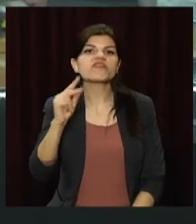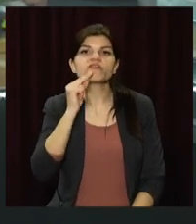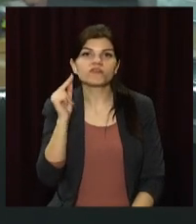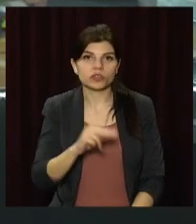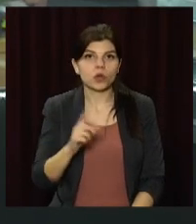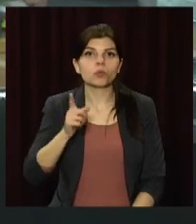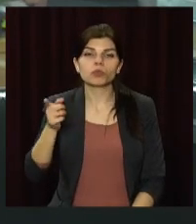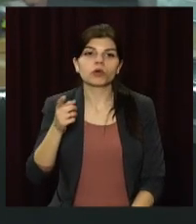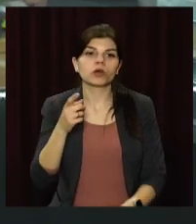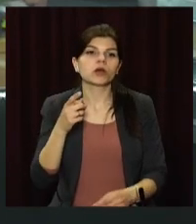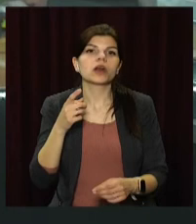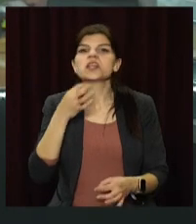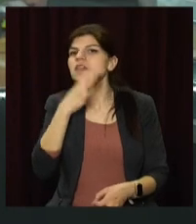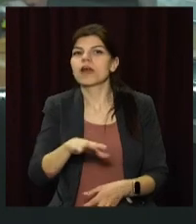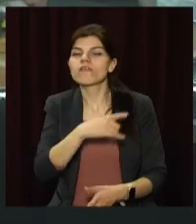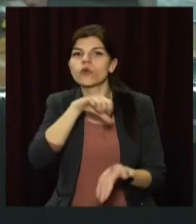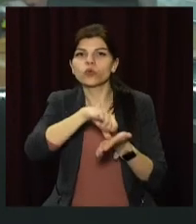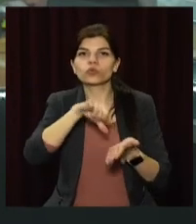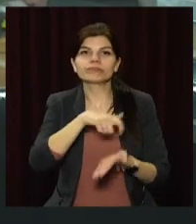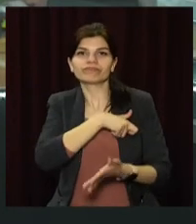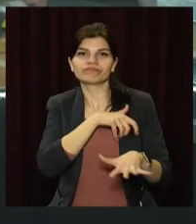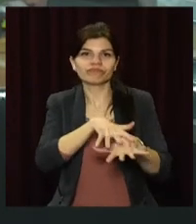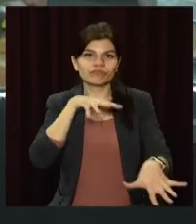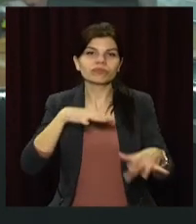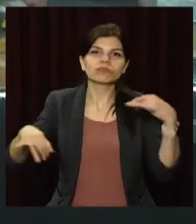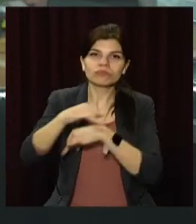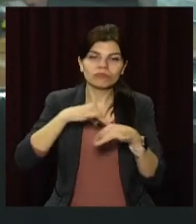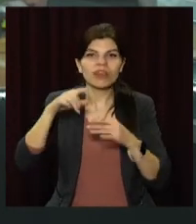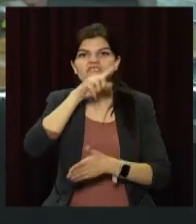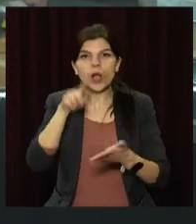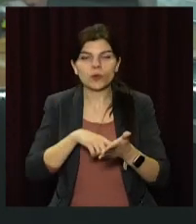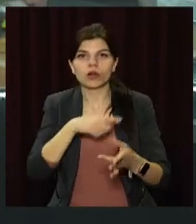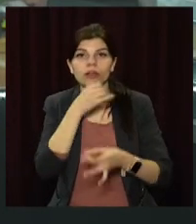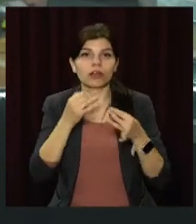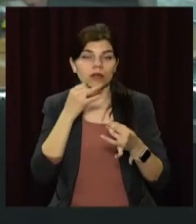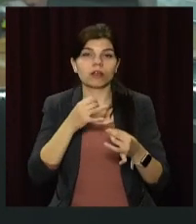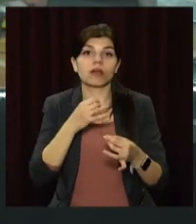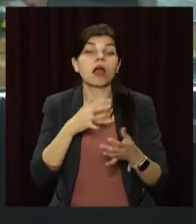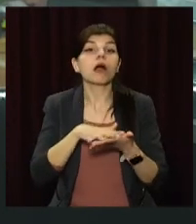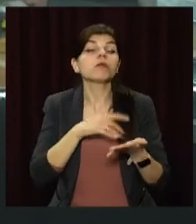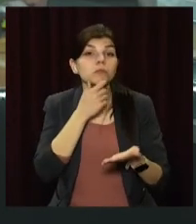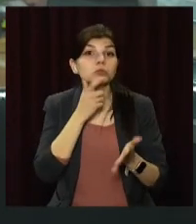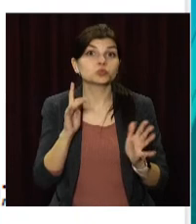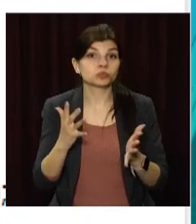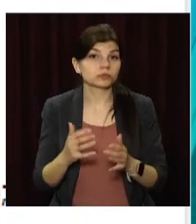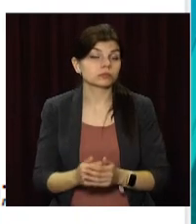не припав до душі його виступ на сесії і винесені на розгляд питання. Подробиці дивіться далі.